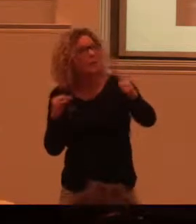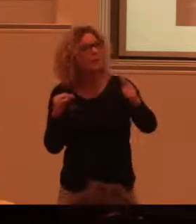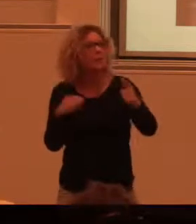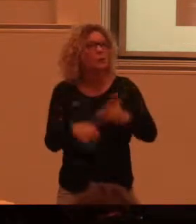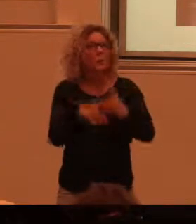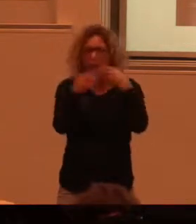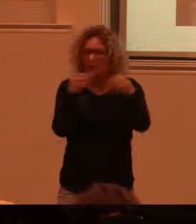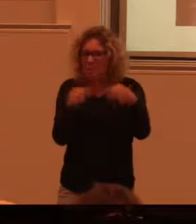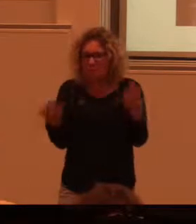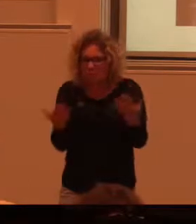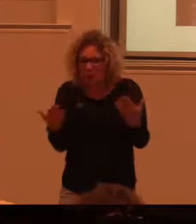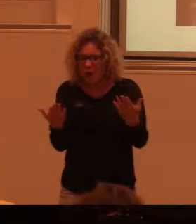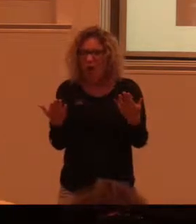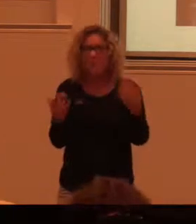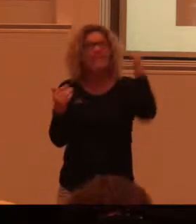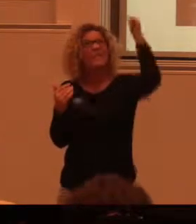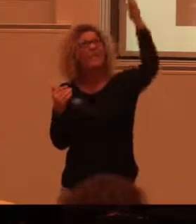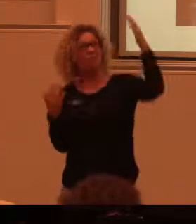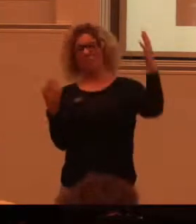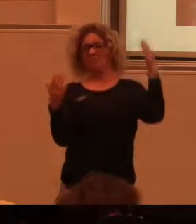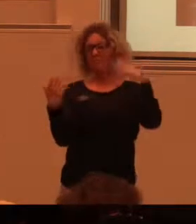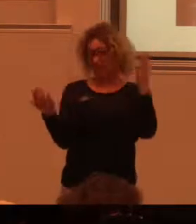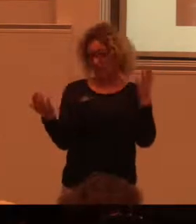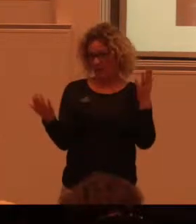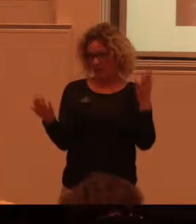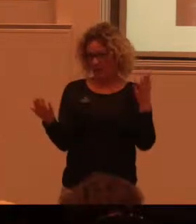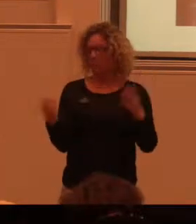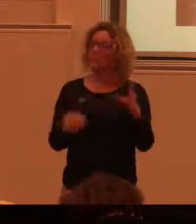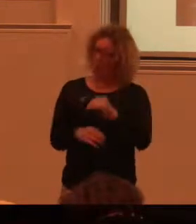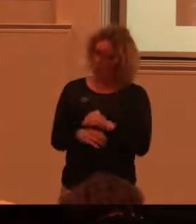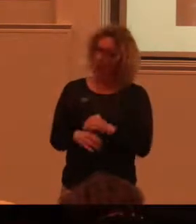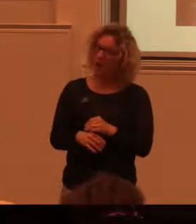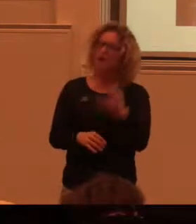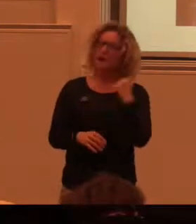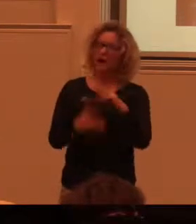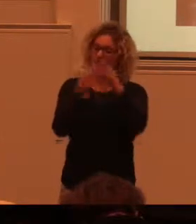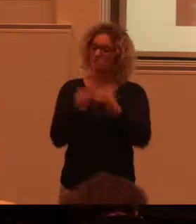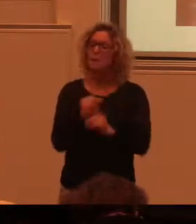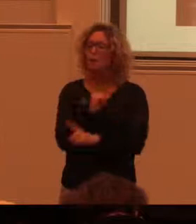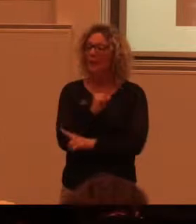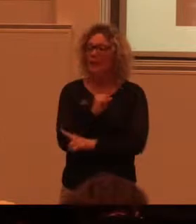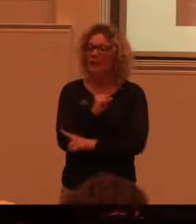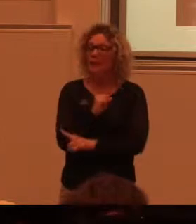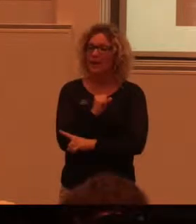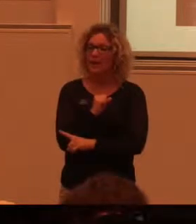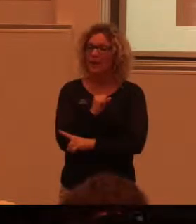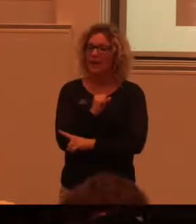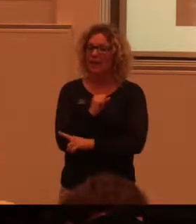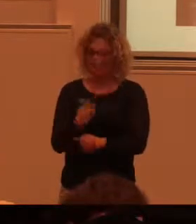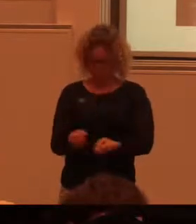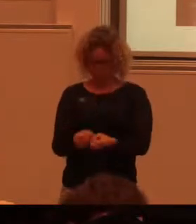byggnadsmaterial höger upp och så vidare. Och då kan man då dels göra modeller som man